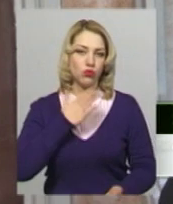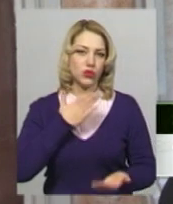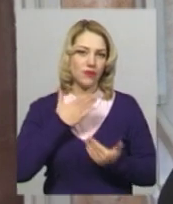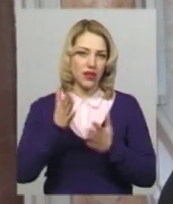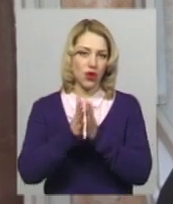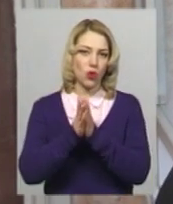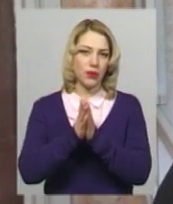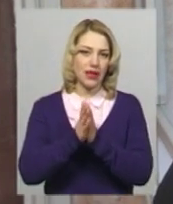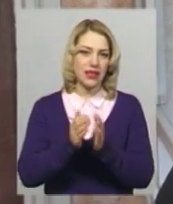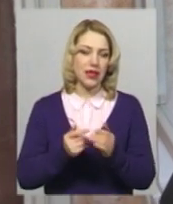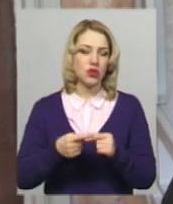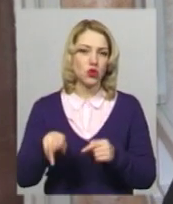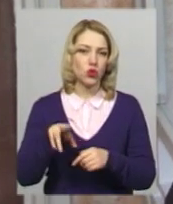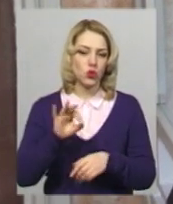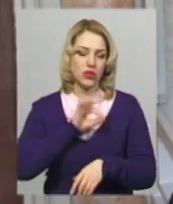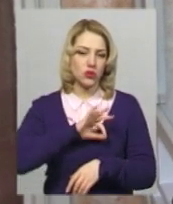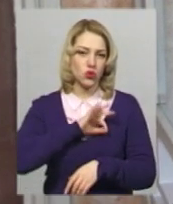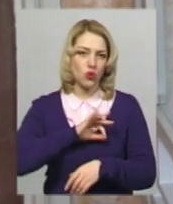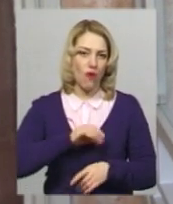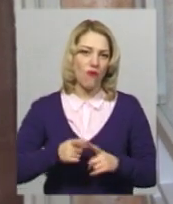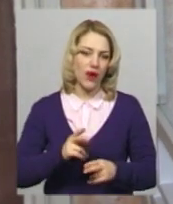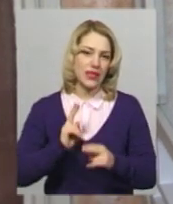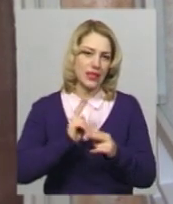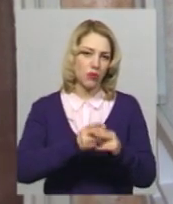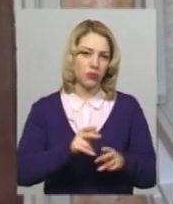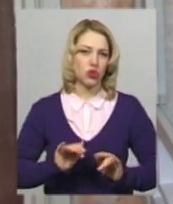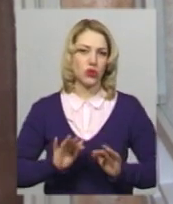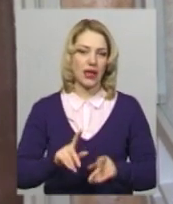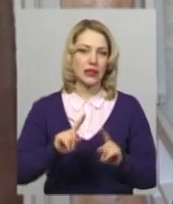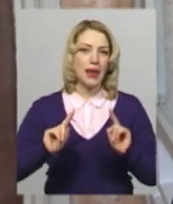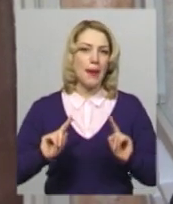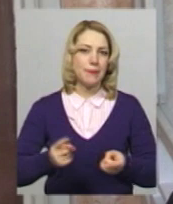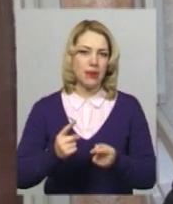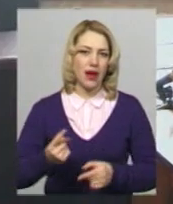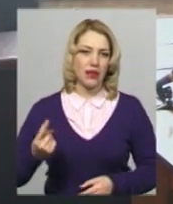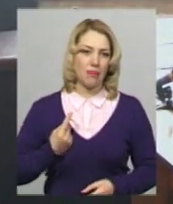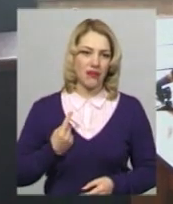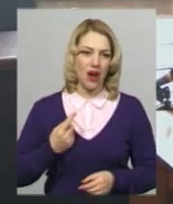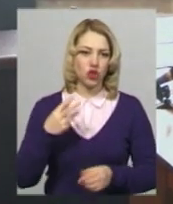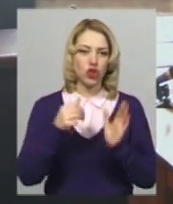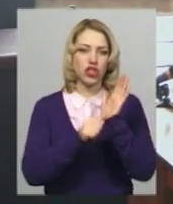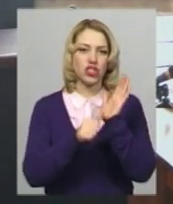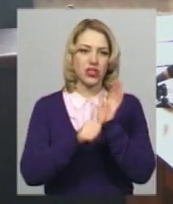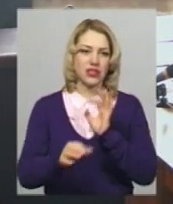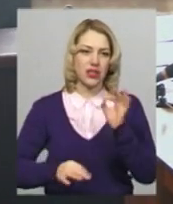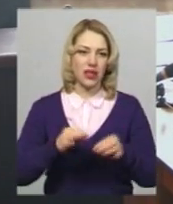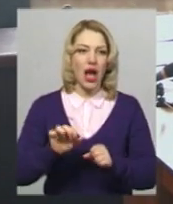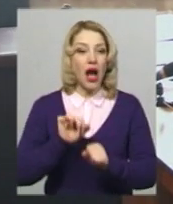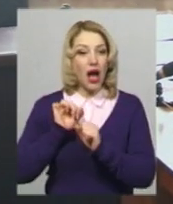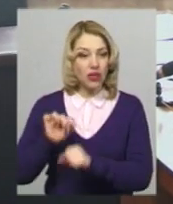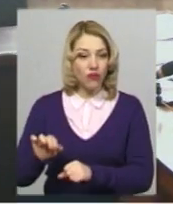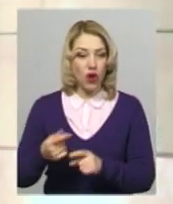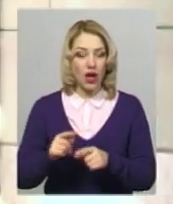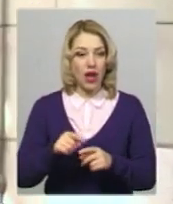клопотанням щодо застосування запобіжного заходу виглядів тримання під вартою на 60 діб. Адвокати підозрюваного Володимир